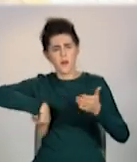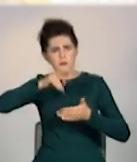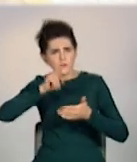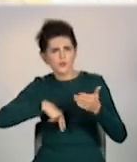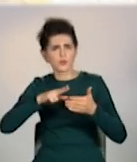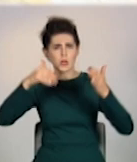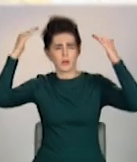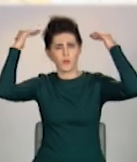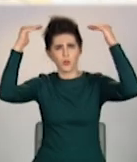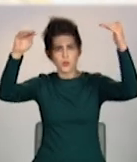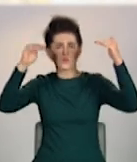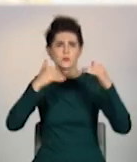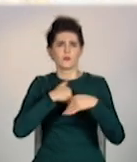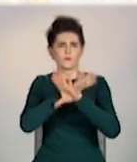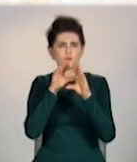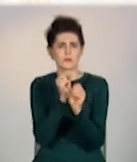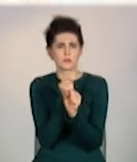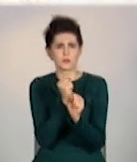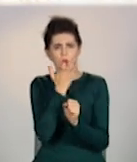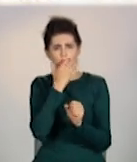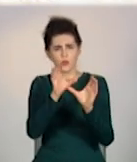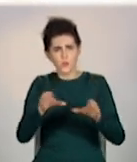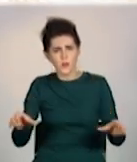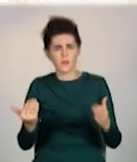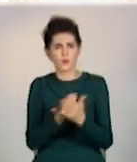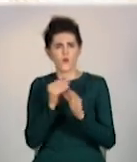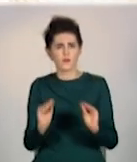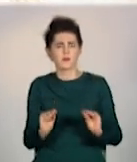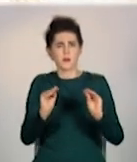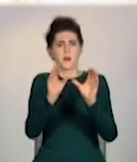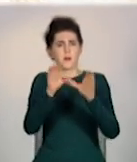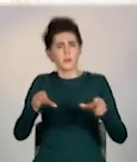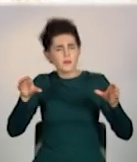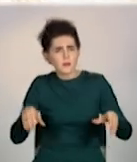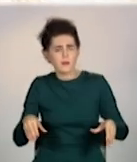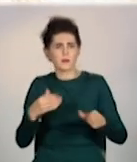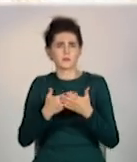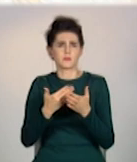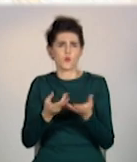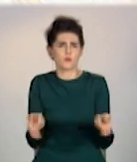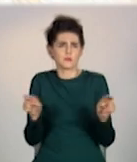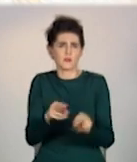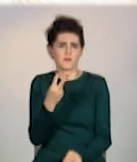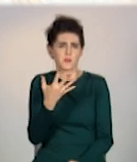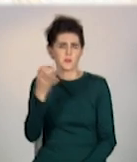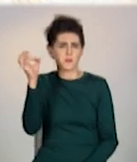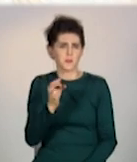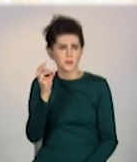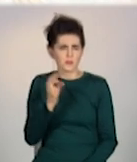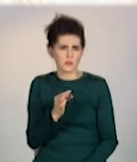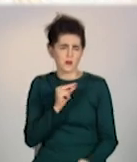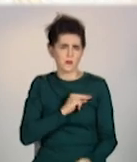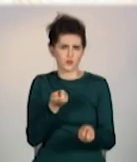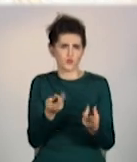зроблені потолки у нас, зроблено отоплення, нові батареї. Робота залишилася не багато, процентів на 25, якщо процент на